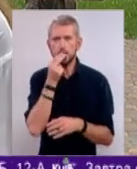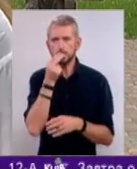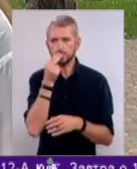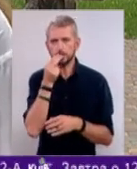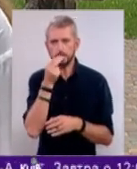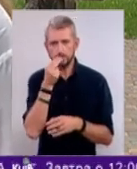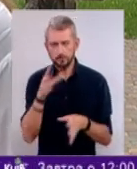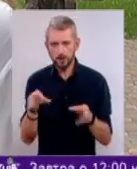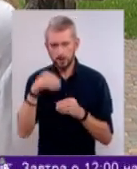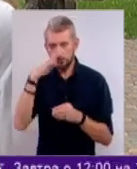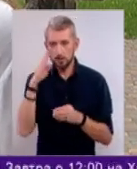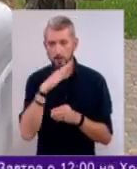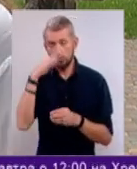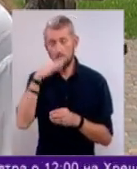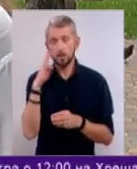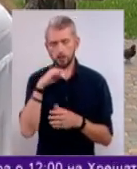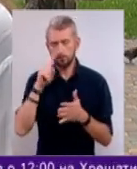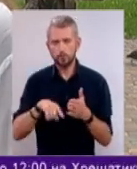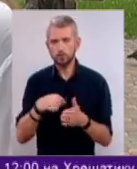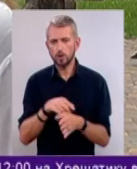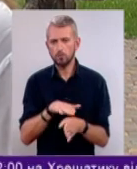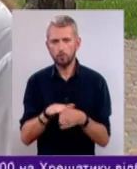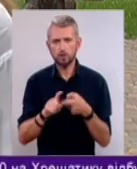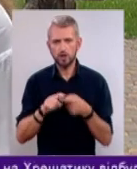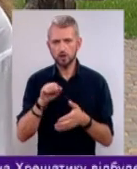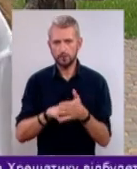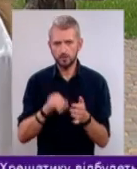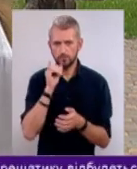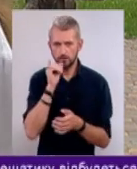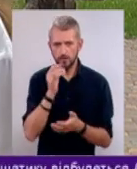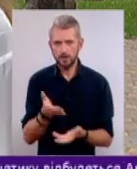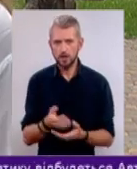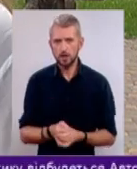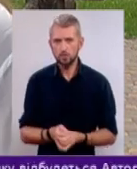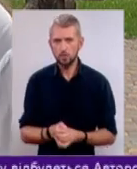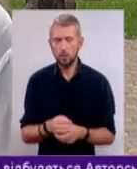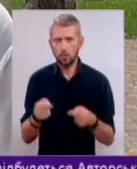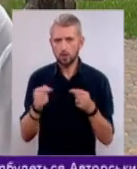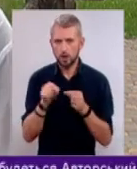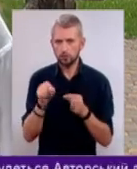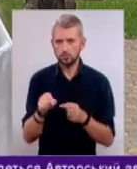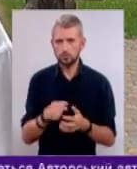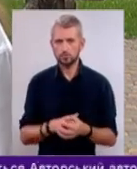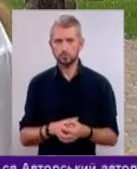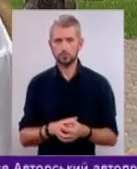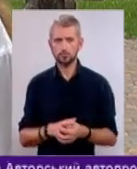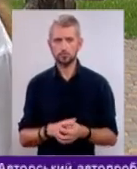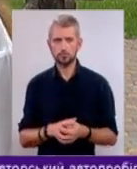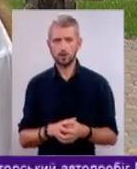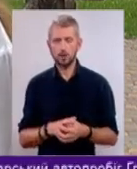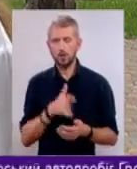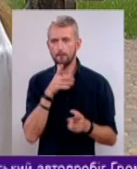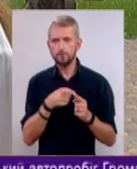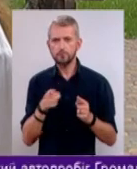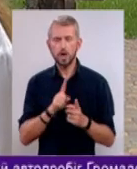Мої батьки були впевнені, що я повністю залежна від соцмереж, від інстаграму конкретно. Під час